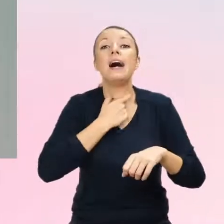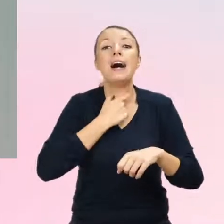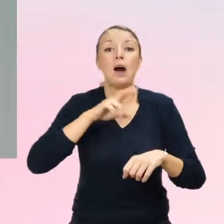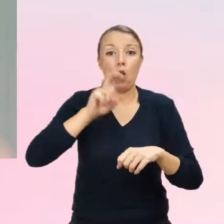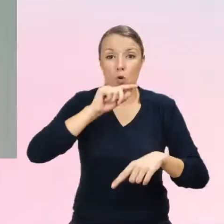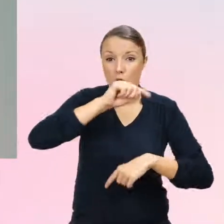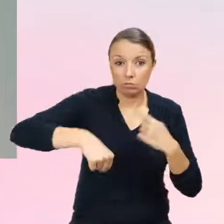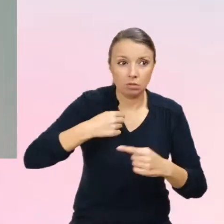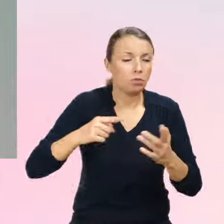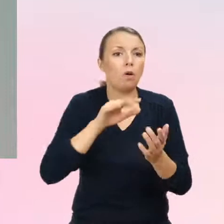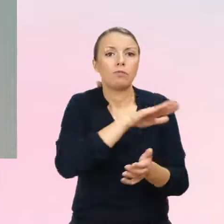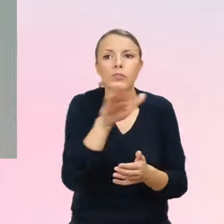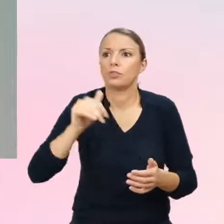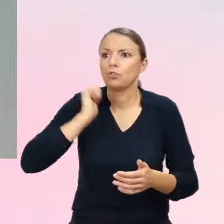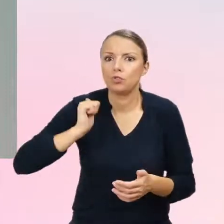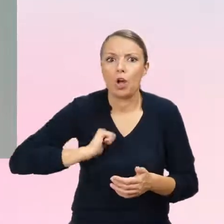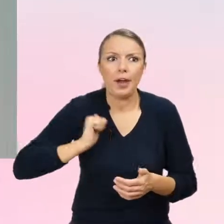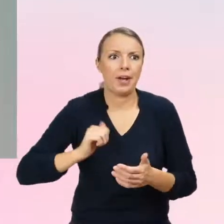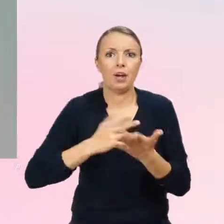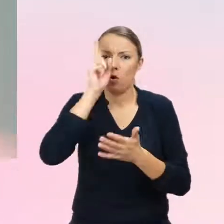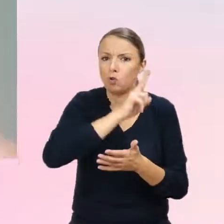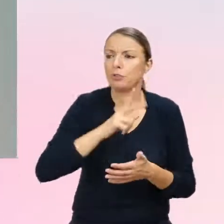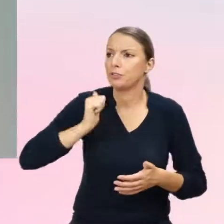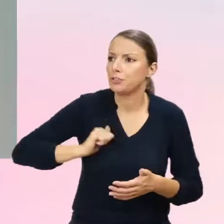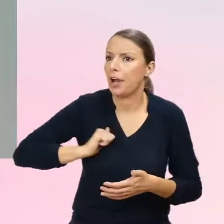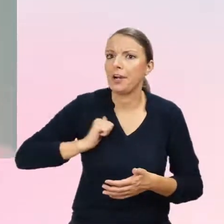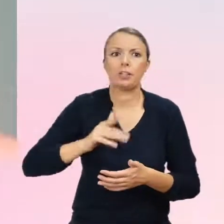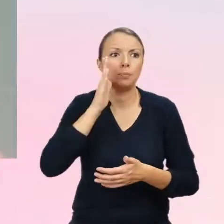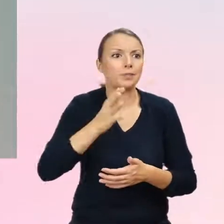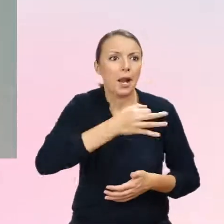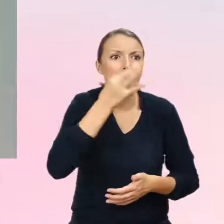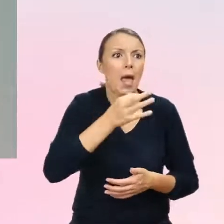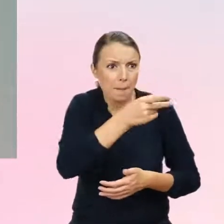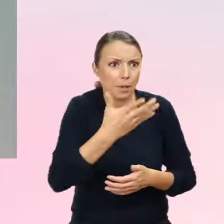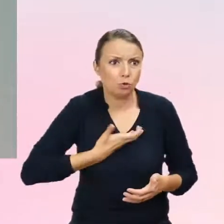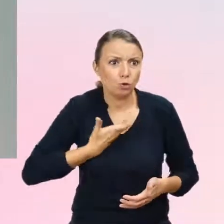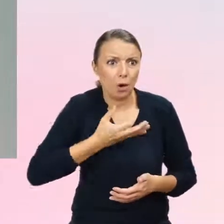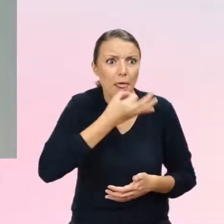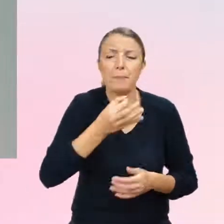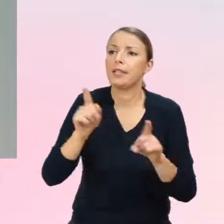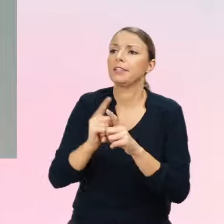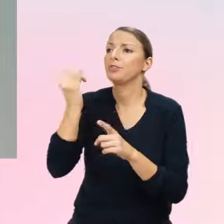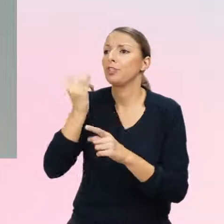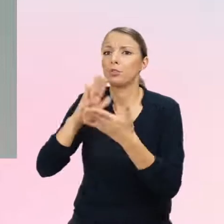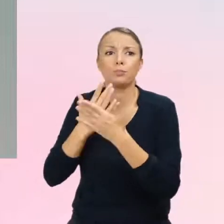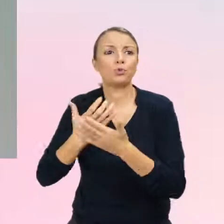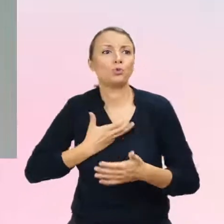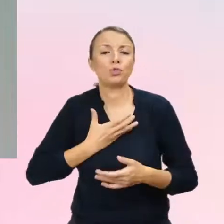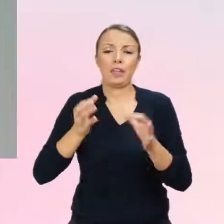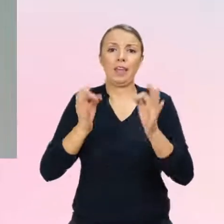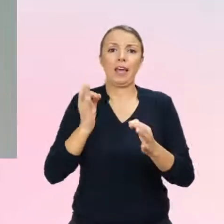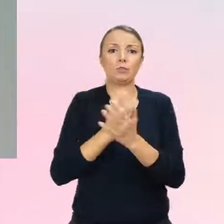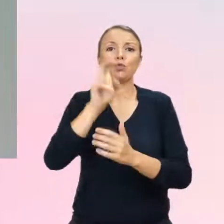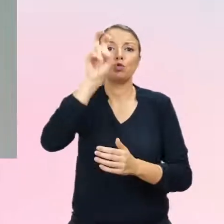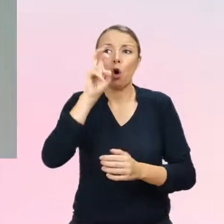czekają, tak? Rodzic, że wreszcie dziecko się poczuje lepiej, dziecko, że wyobraża sobie, że teraz już nagle będzie ten moment